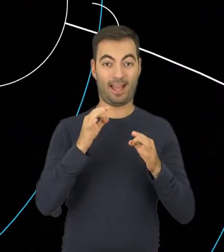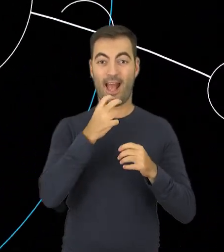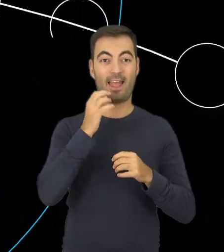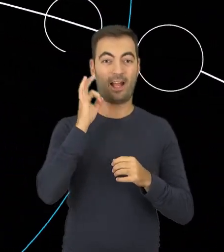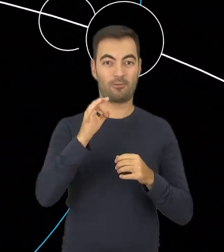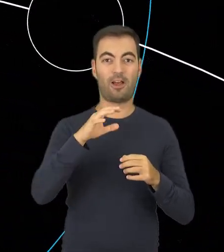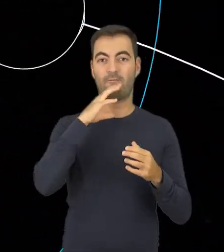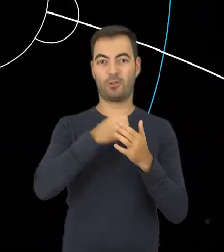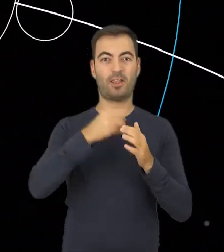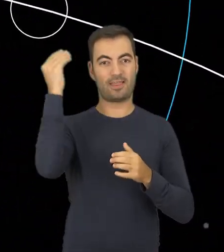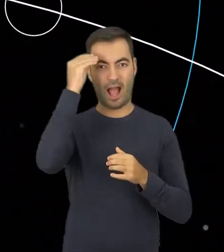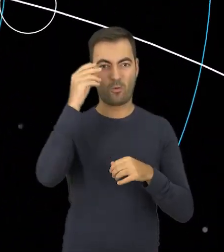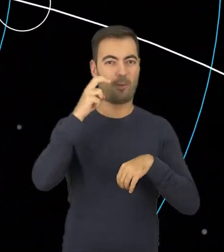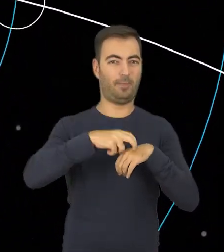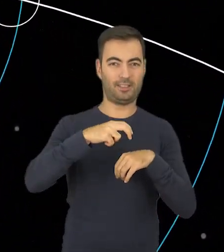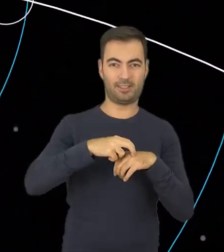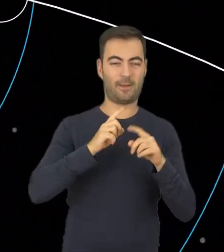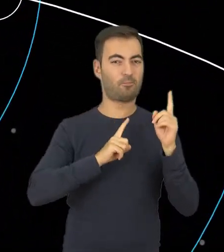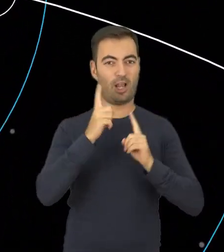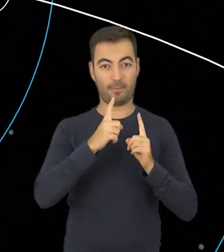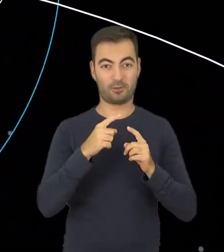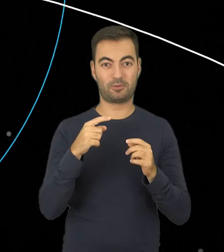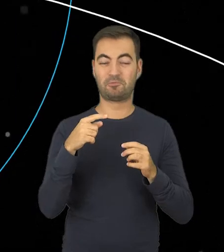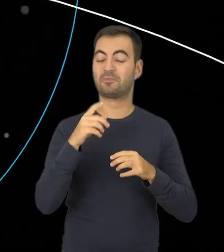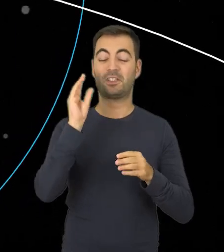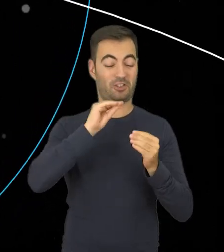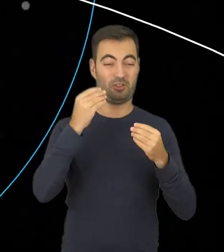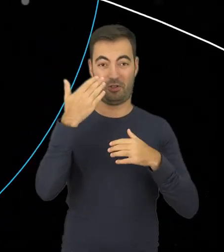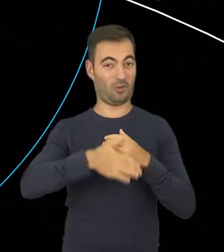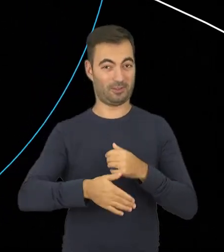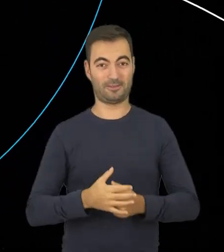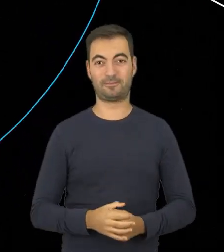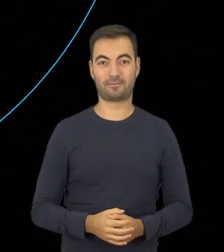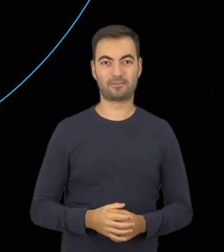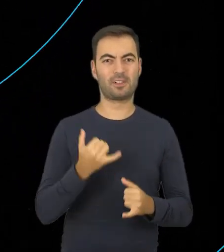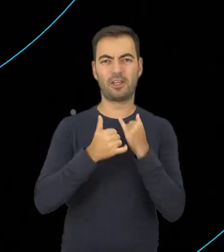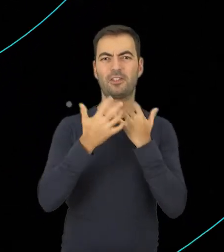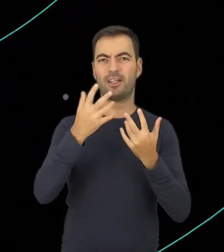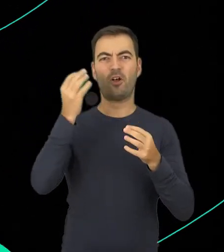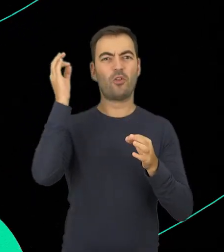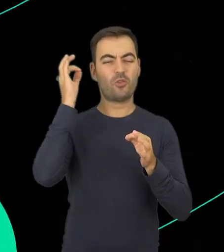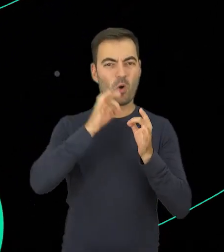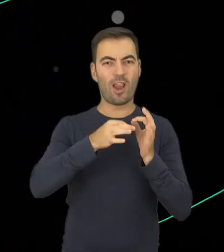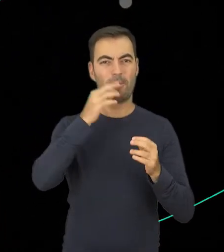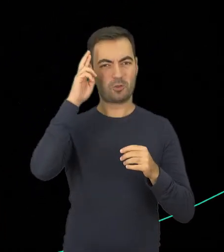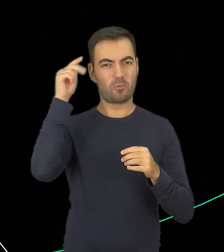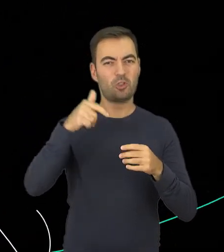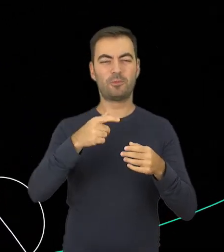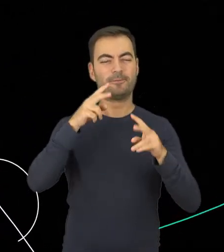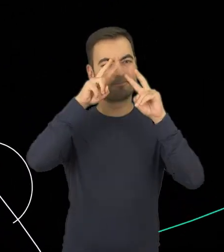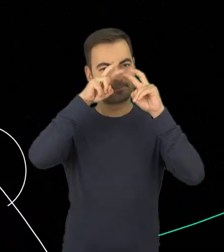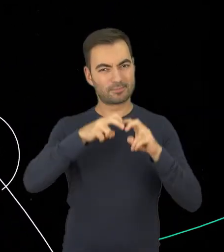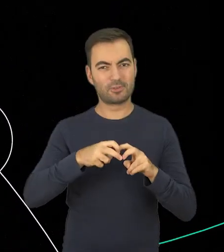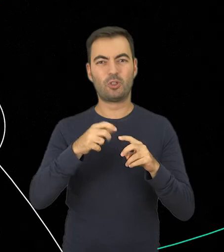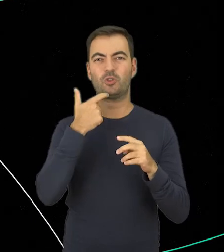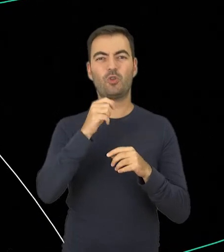nauka, medycyna i przemysł. A to zaledwie początek. Aby zrozumieć ten fenomen, przyjrzyjmy się zjawiskom jądrowym